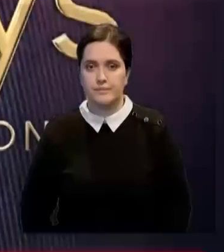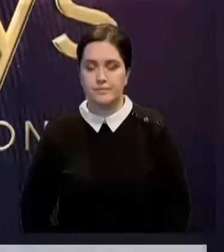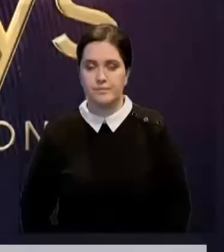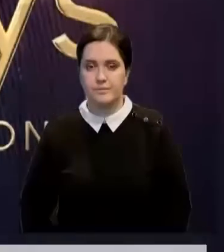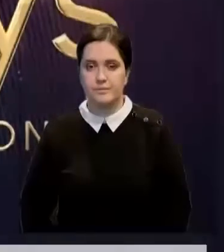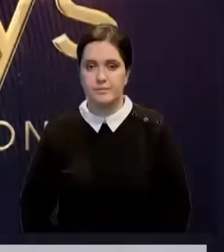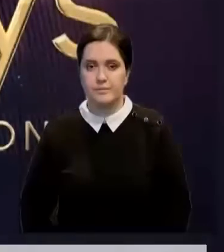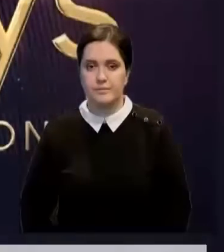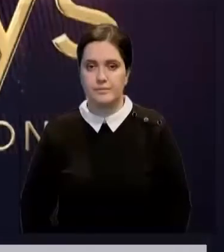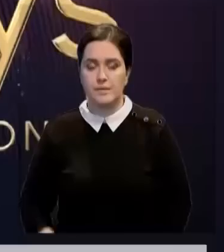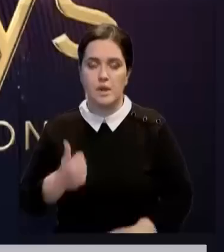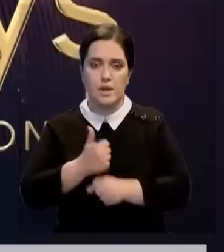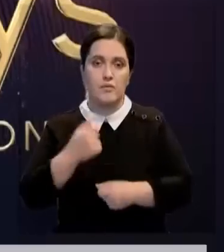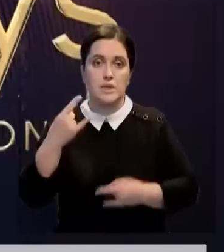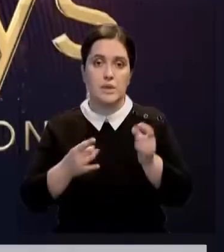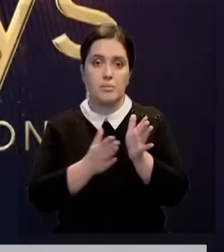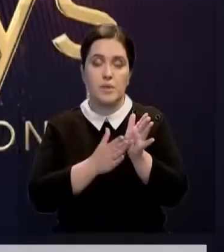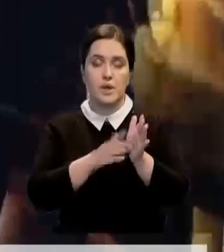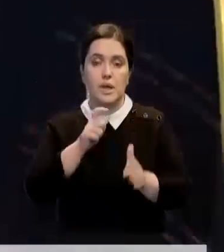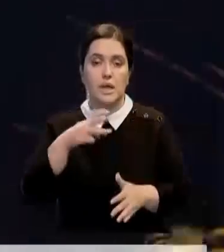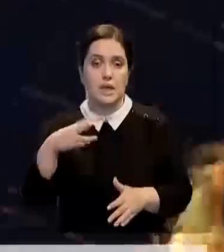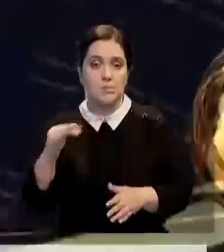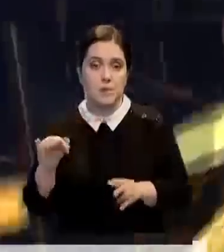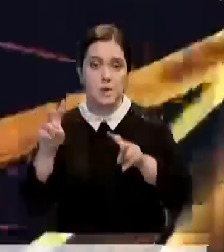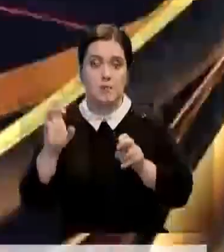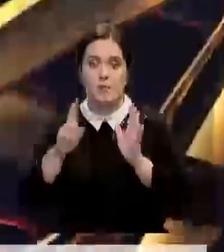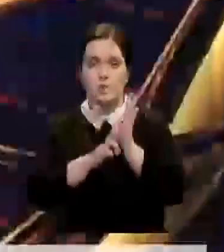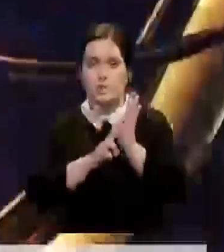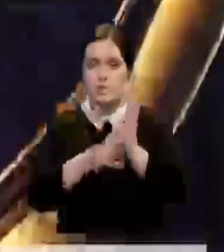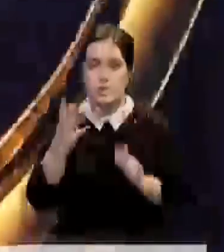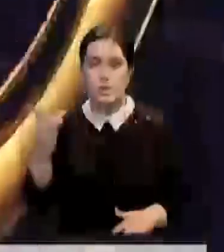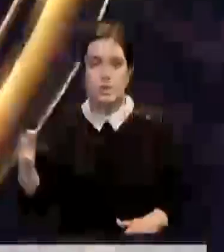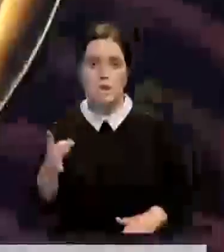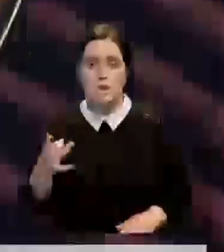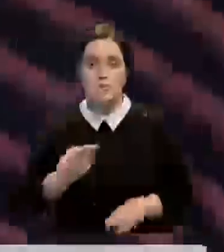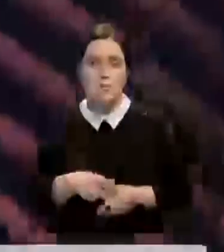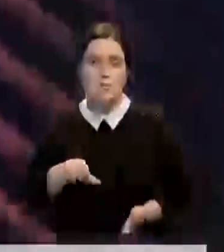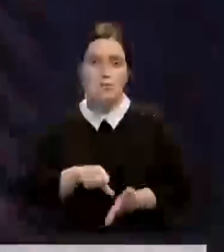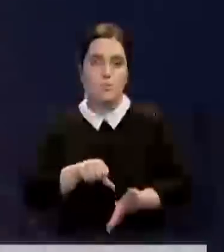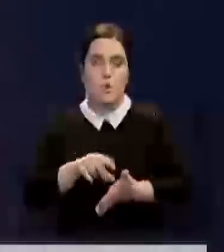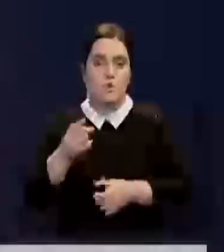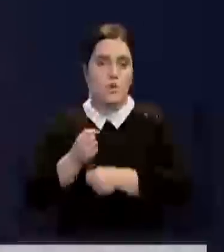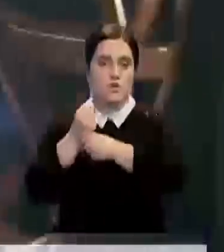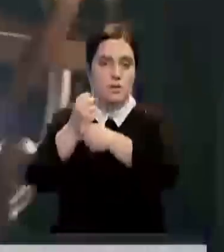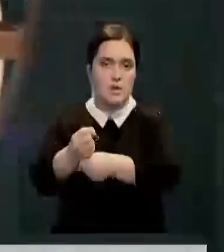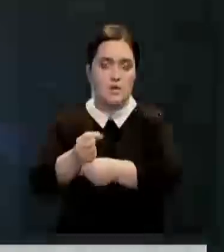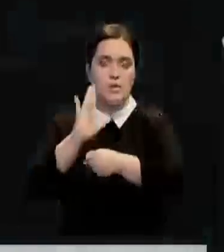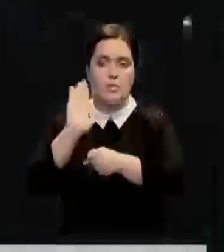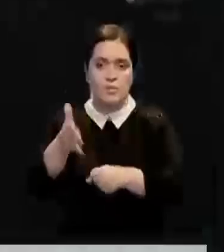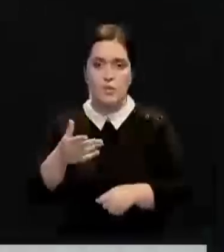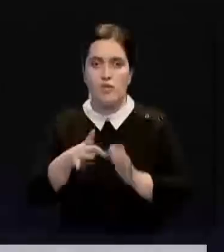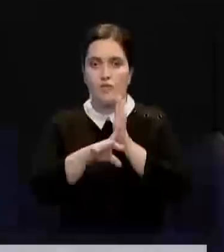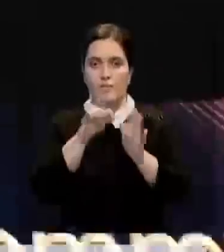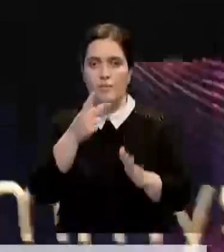Главная телевизионная премия ЭМИ в этом году пройдет в 74-й раз. Претендентов на статуэтку будут выбирать около